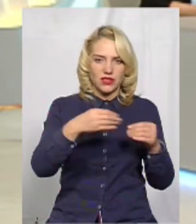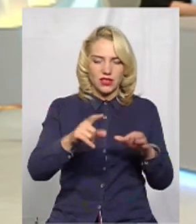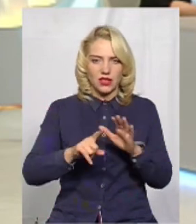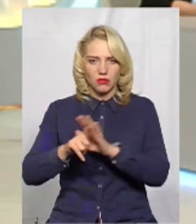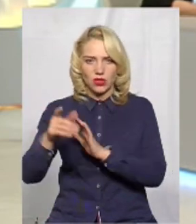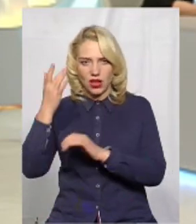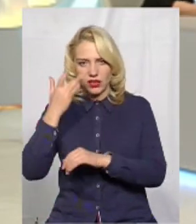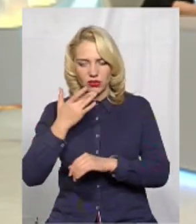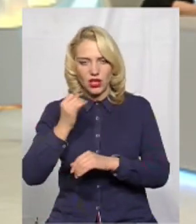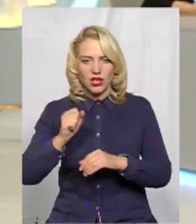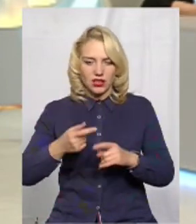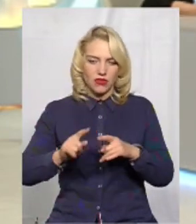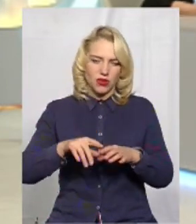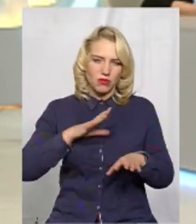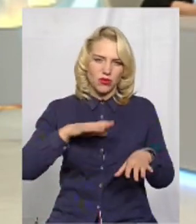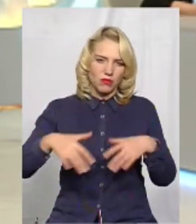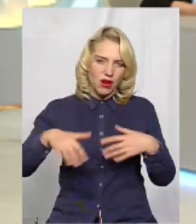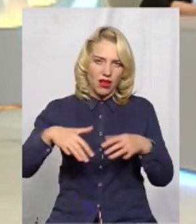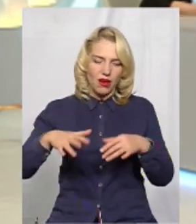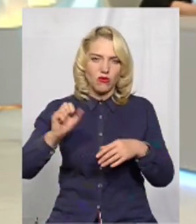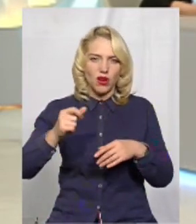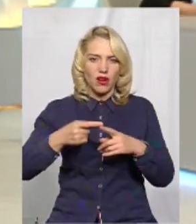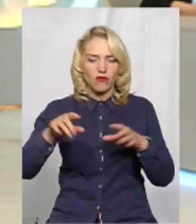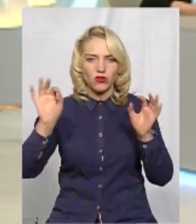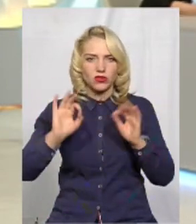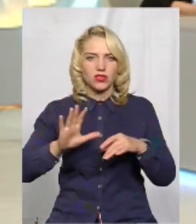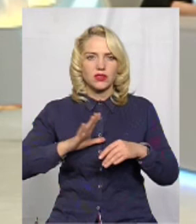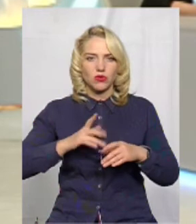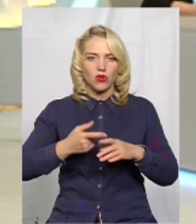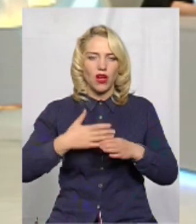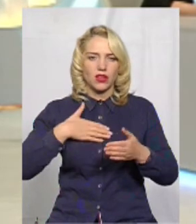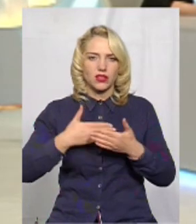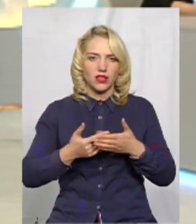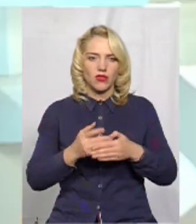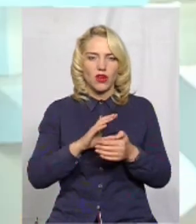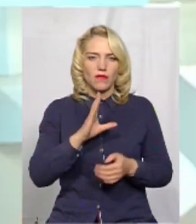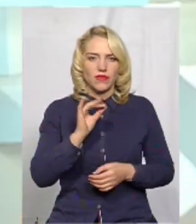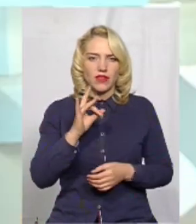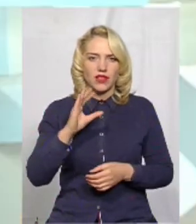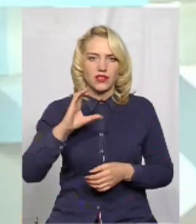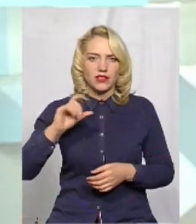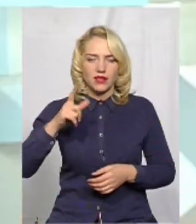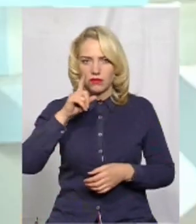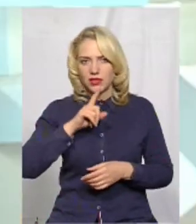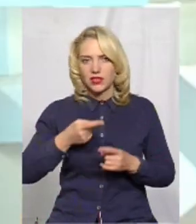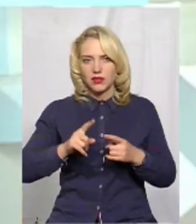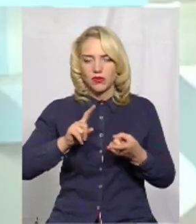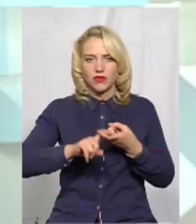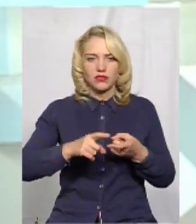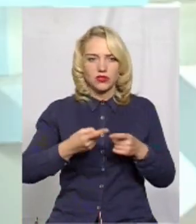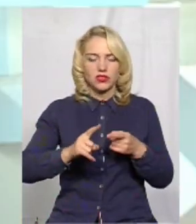мляво проходила, а восени, особливо це було активно, особливо в вересні місяці. Пов'язано вона з тим, що